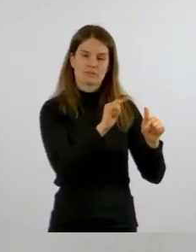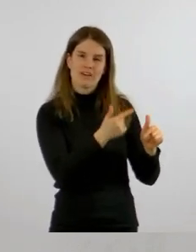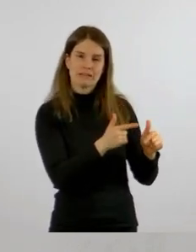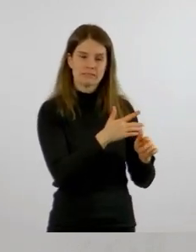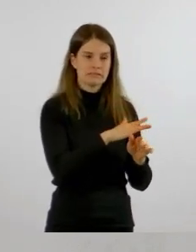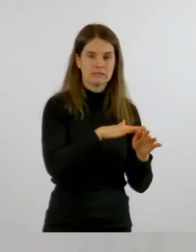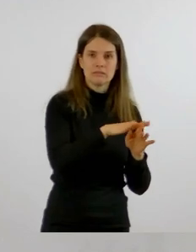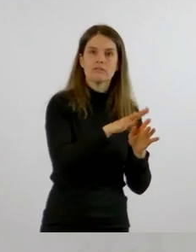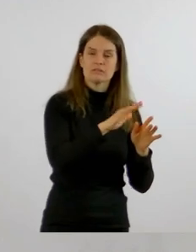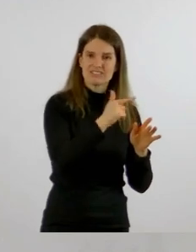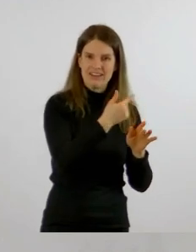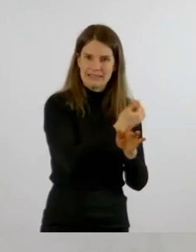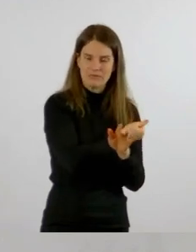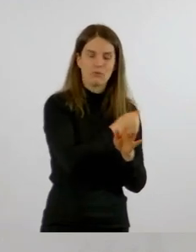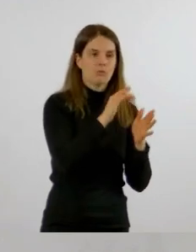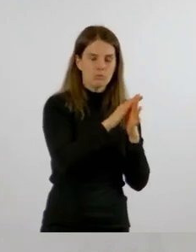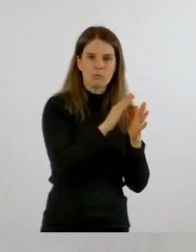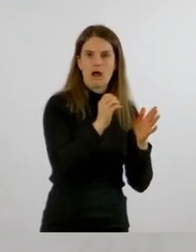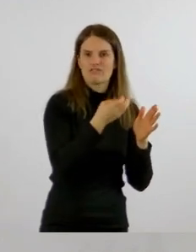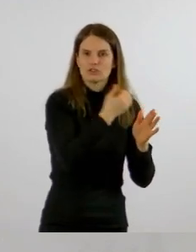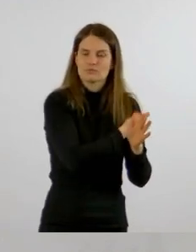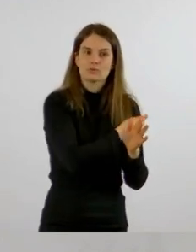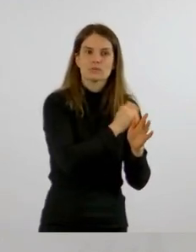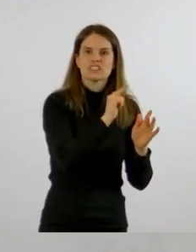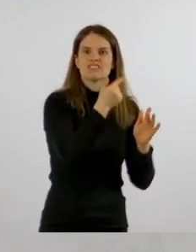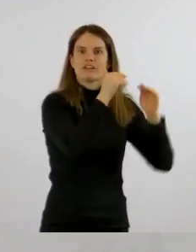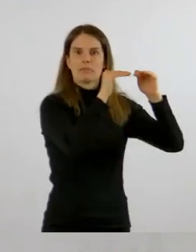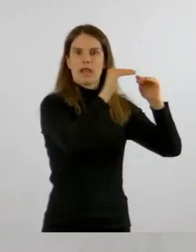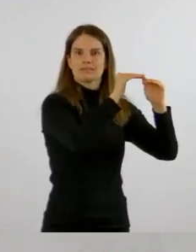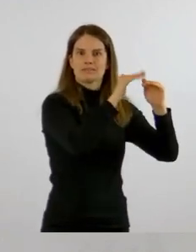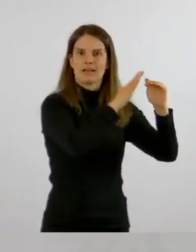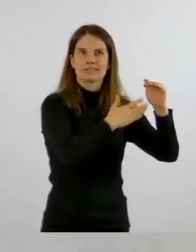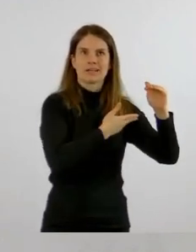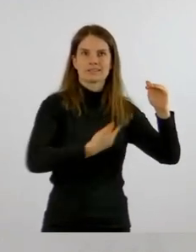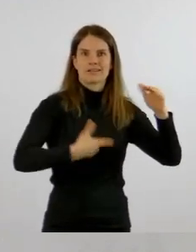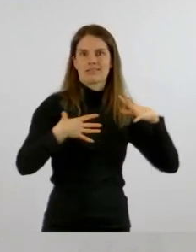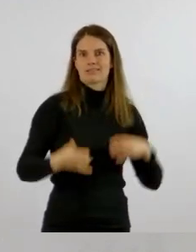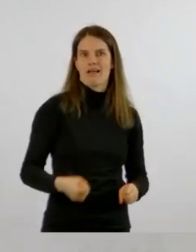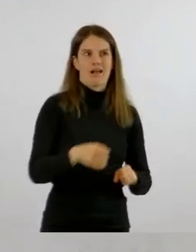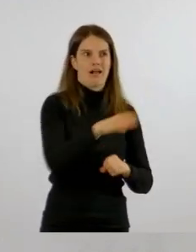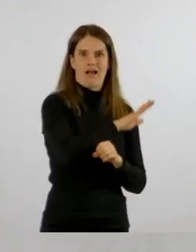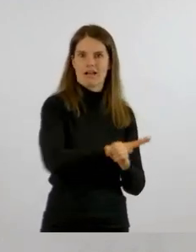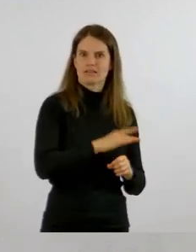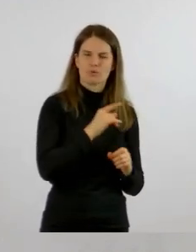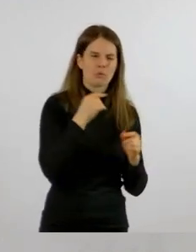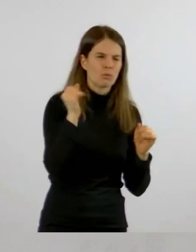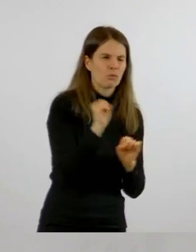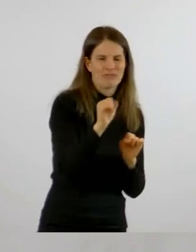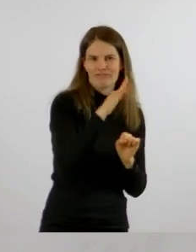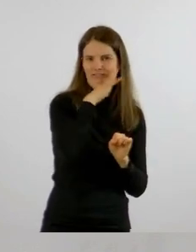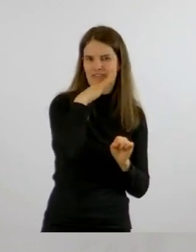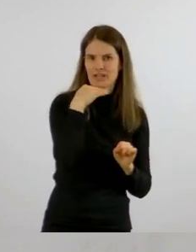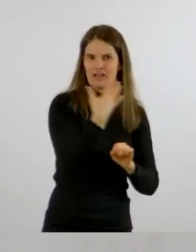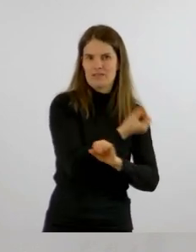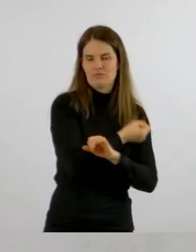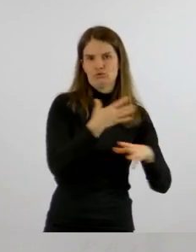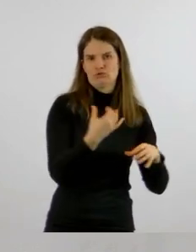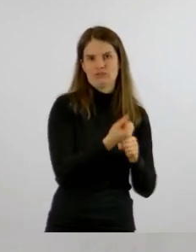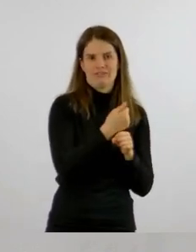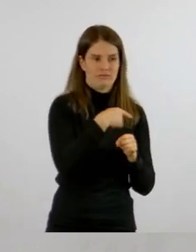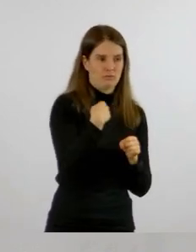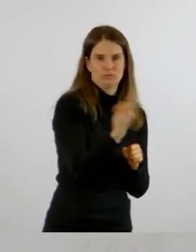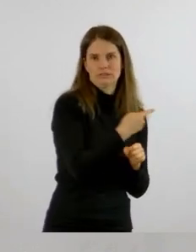zweitbesten Platz. Und das möchte ich zum Anlass nehmen, um mich ganz herzlich bei allen zu bedanken, die das